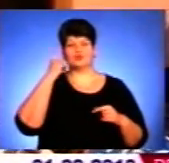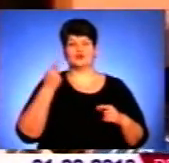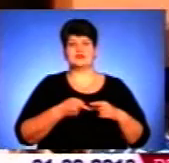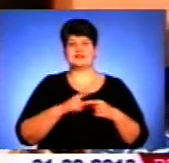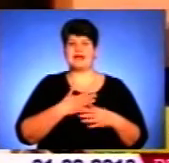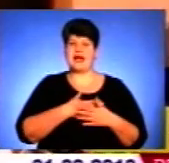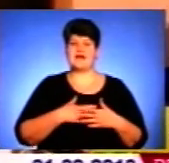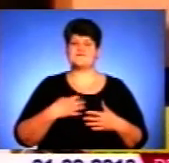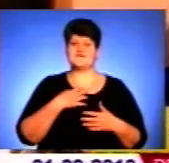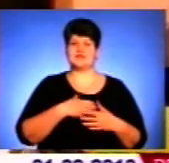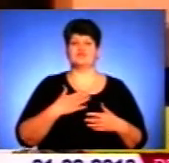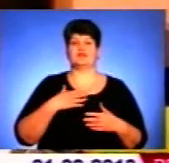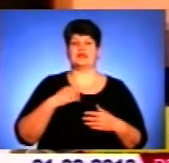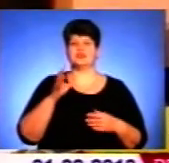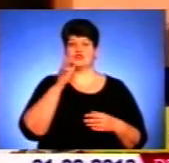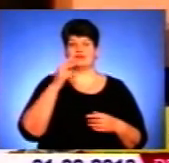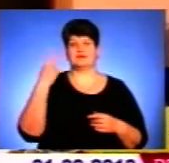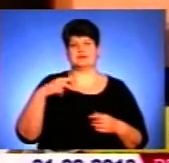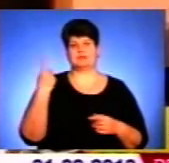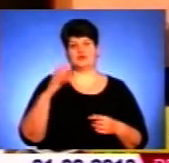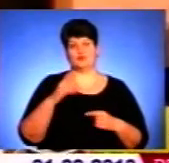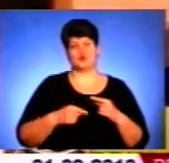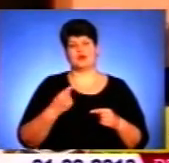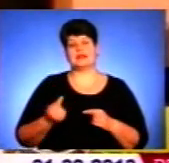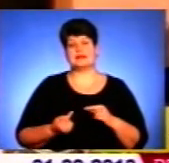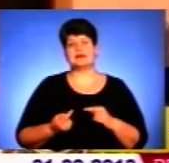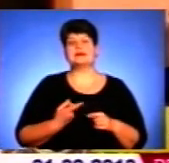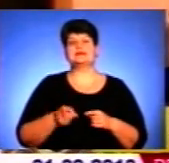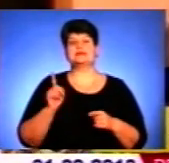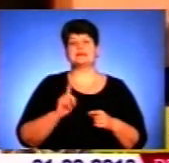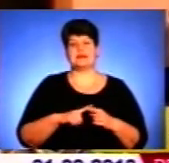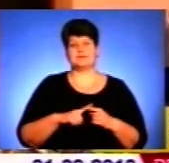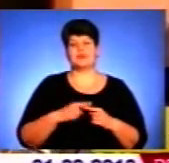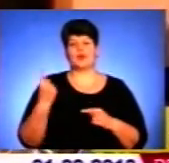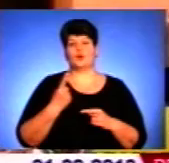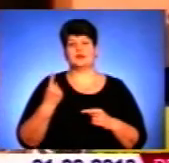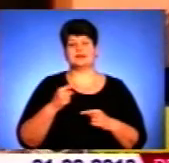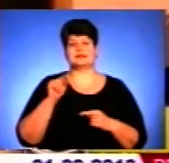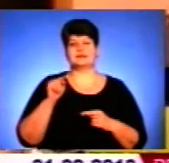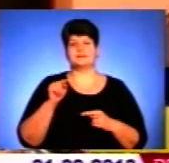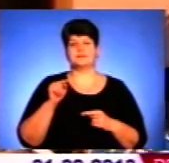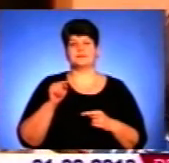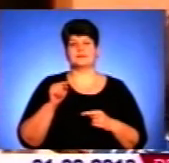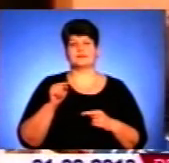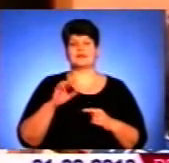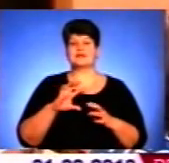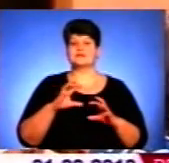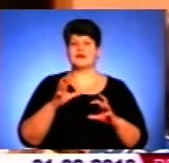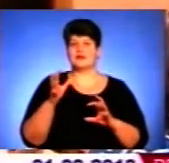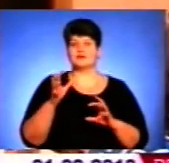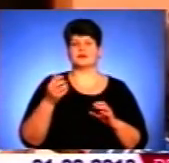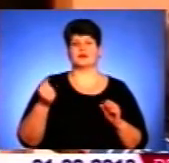актуальна в наш час, в нашому 21-му столітті. Адже це одна із таких цеглин, яка